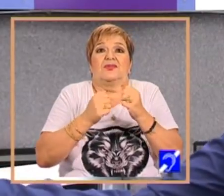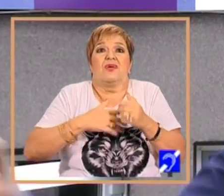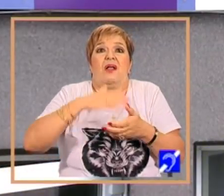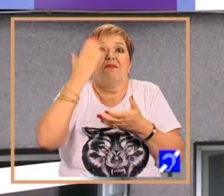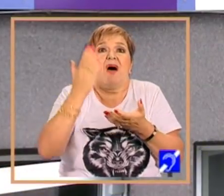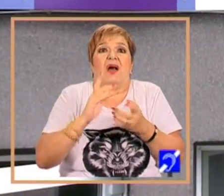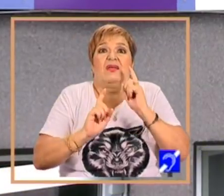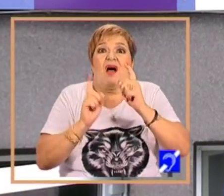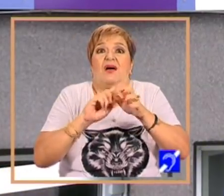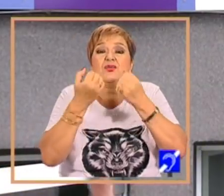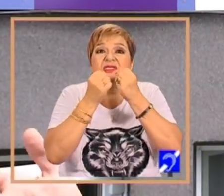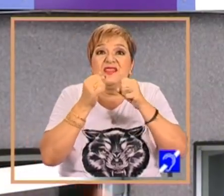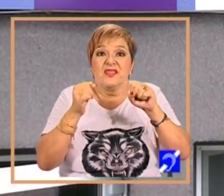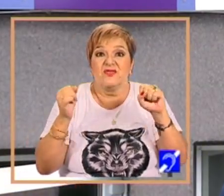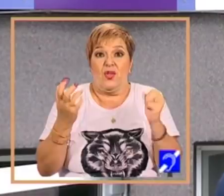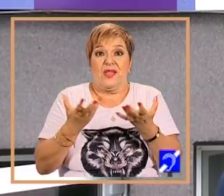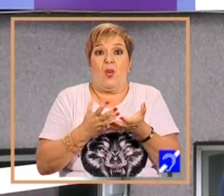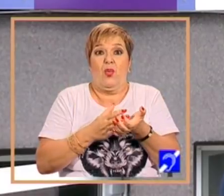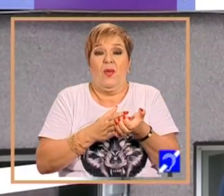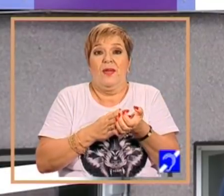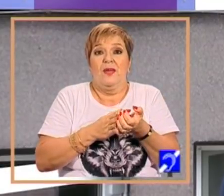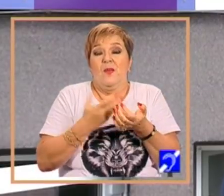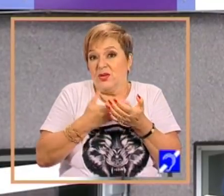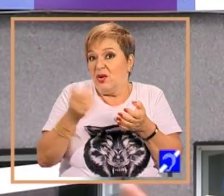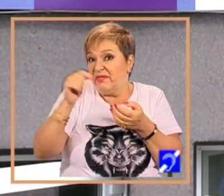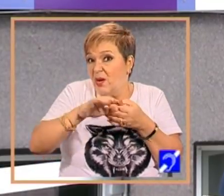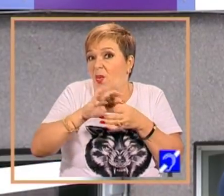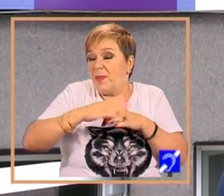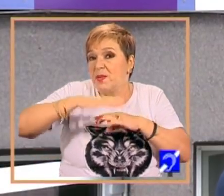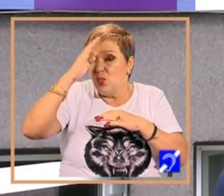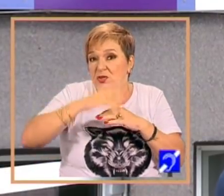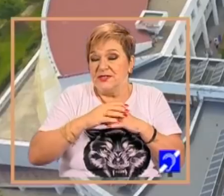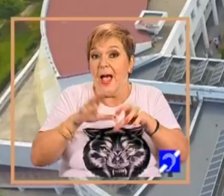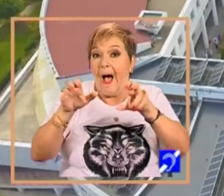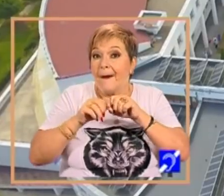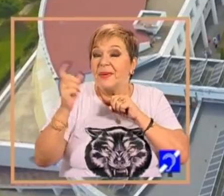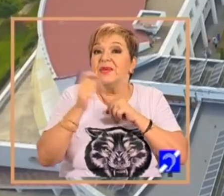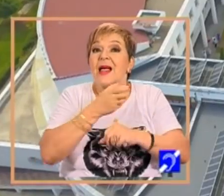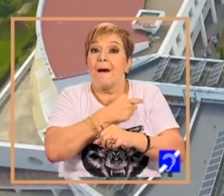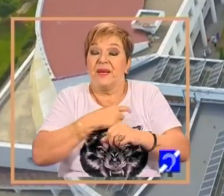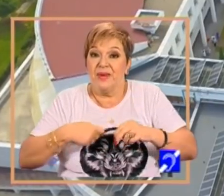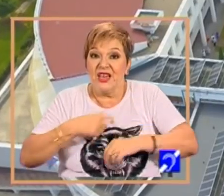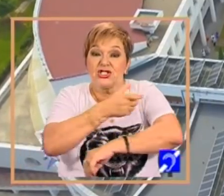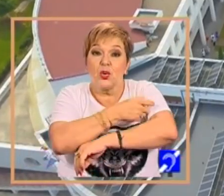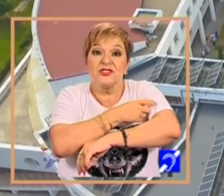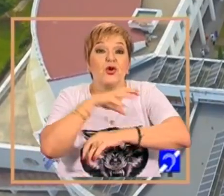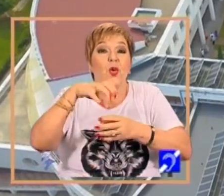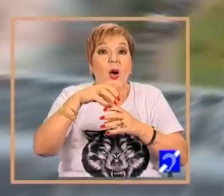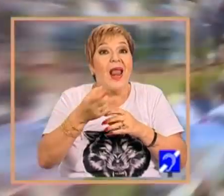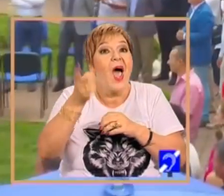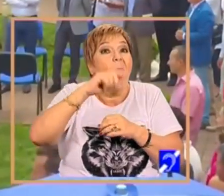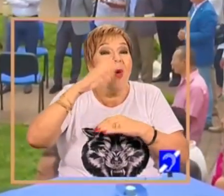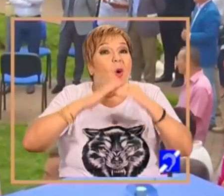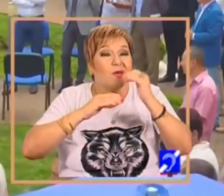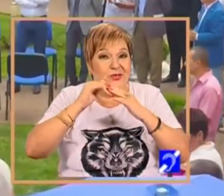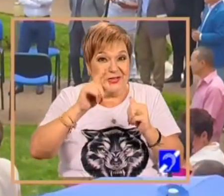creșteau. Am primit din partea Primăriei și Consiliului Local încă un corp de clădire,